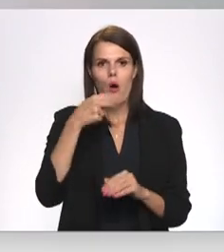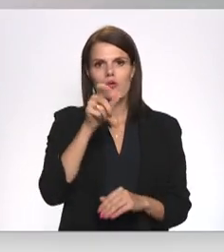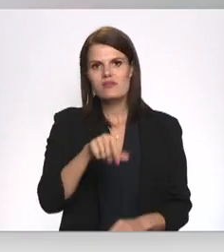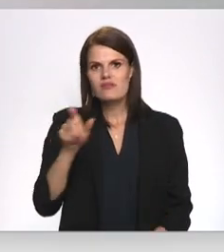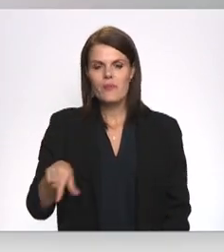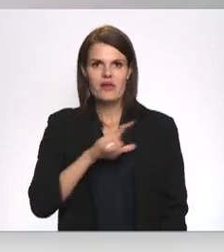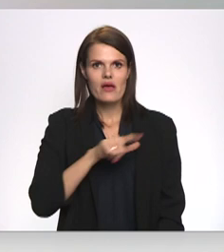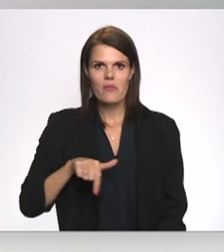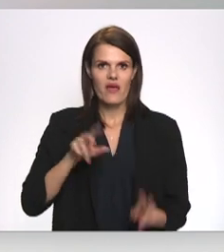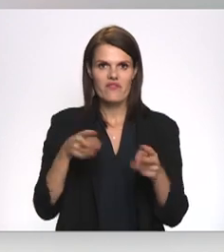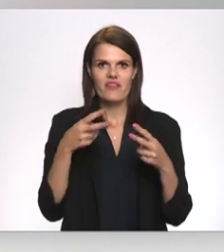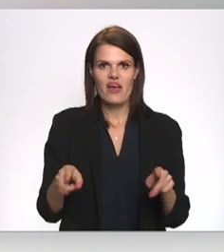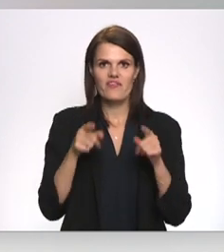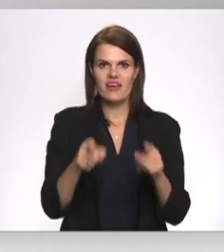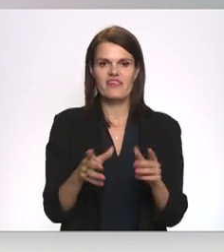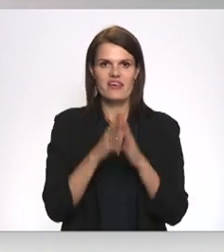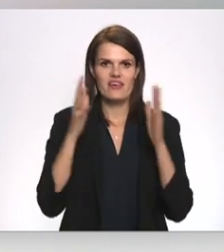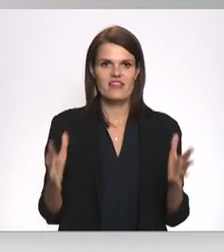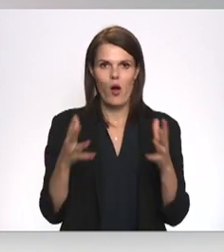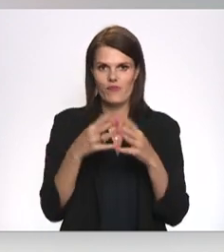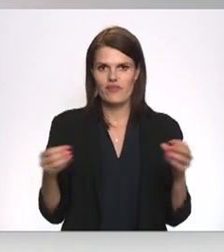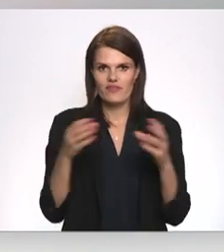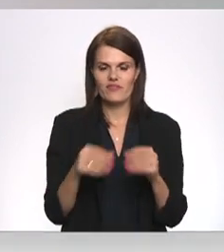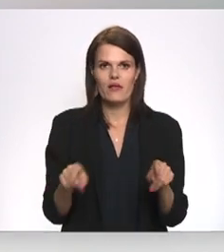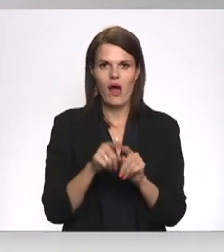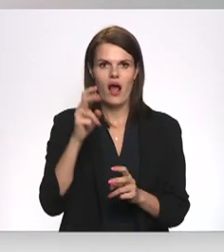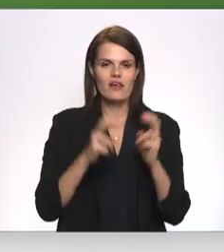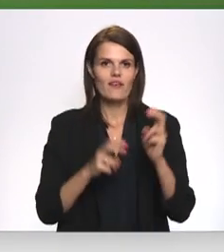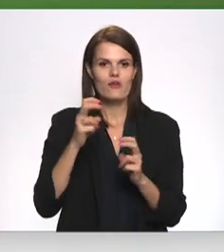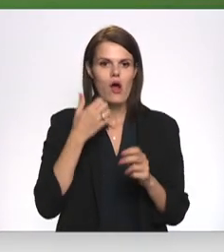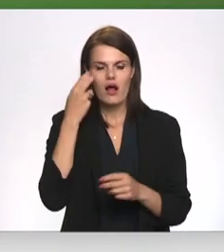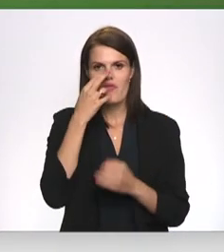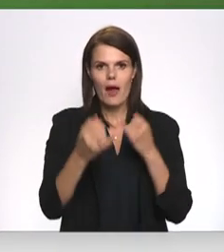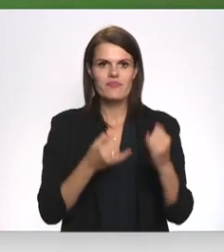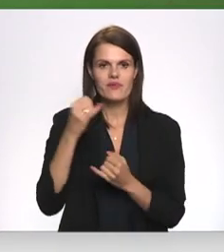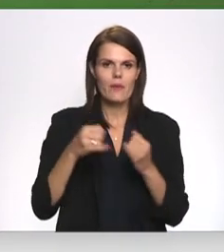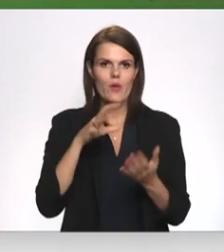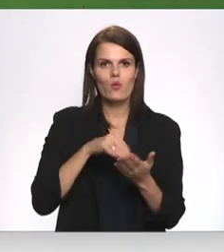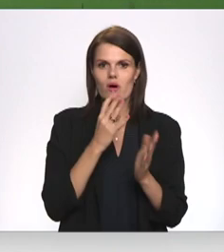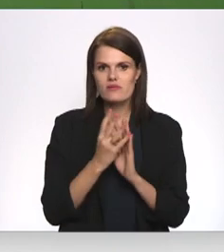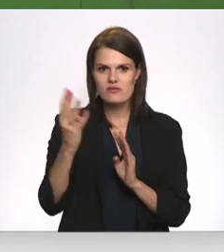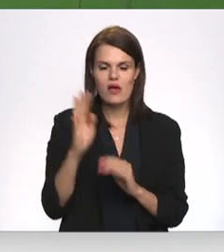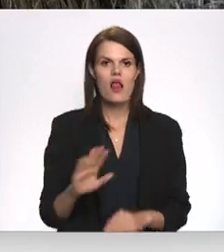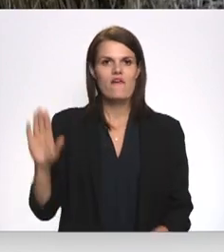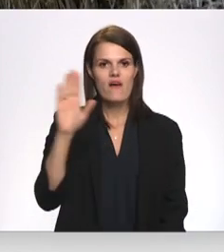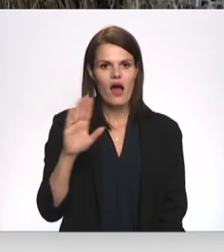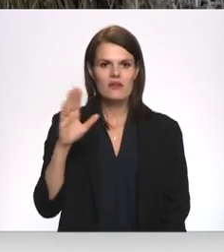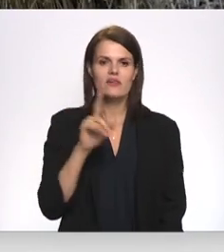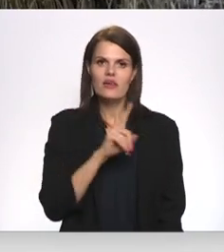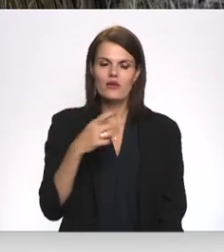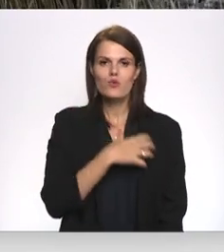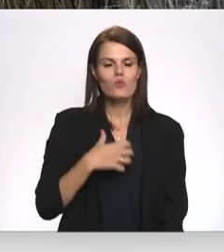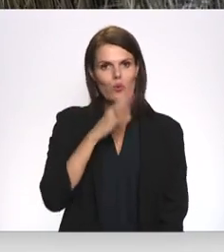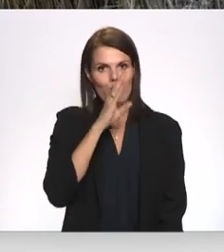Latvijā nevajag tik daudz siena, kā tas tiek saražots, apsēmniekojot zālājas. Un būtībā valstī dienas kārtībā ļoti